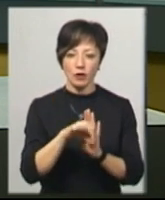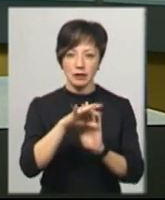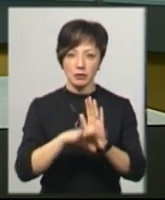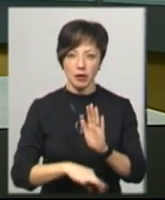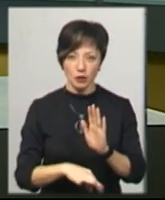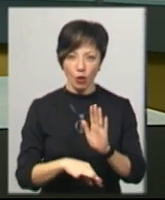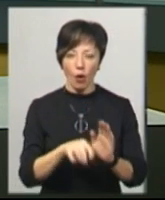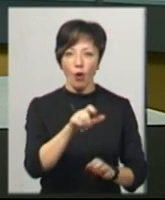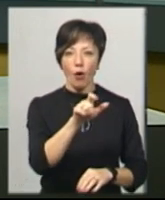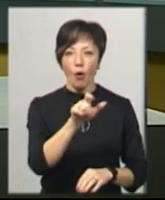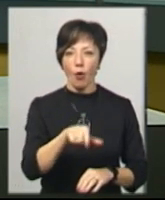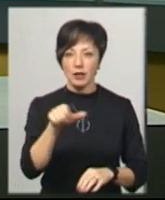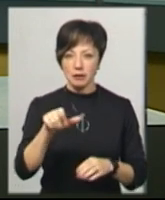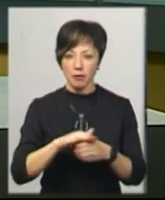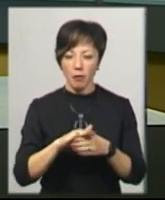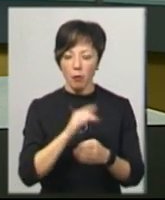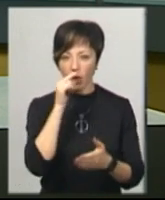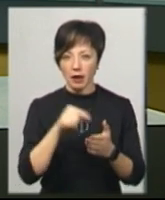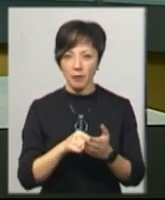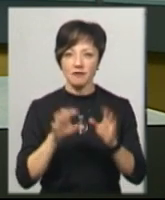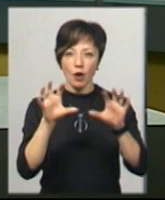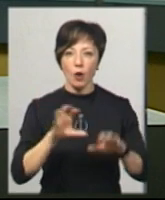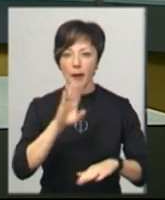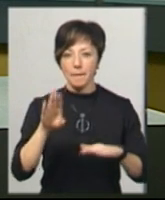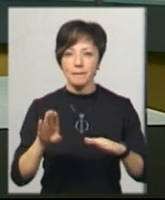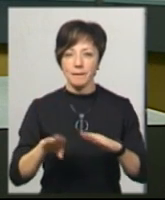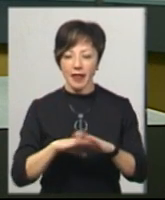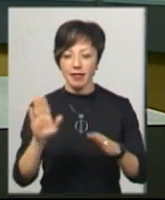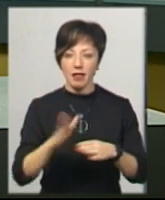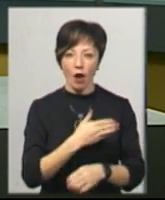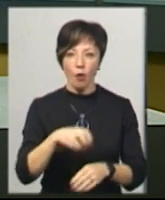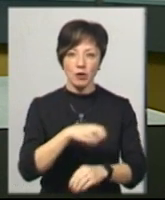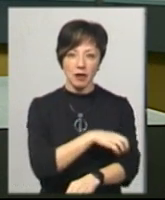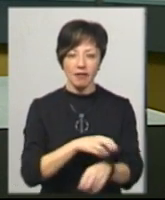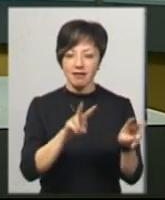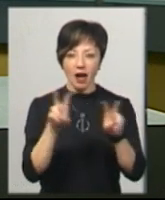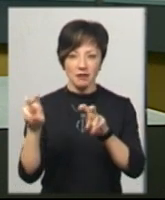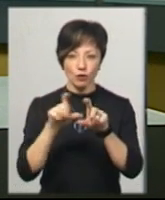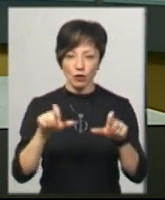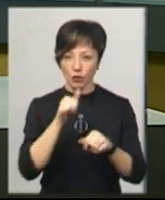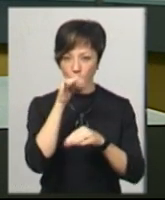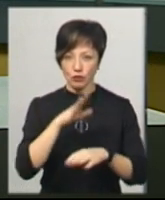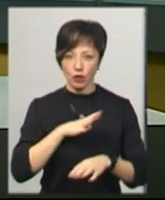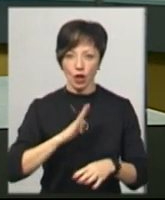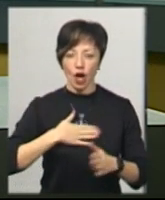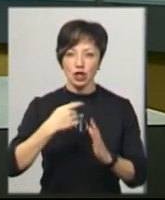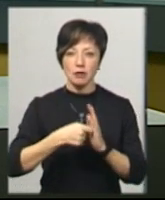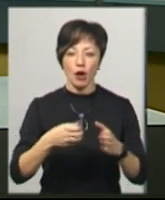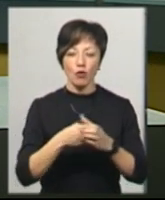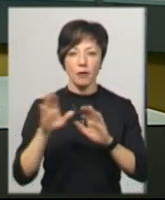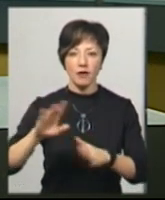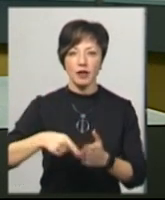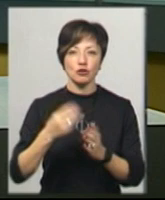потрапили під закон про декомунізацію. Такі прізвища не можуть бути у назві юридичних установ. Знімальна група Суспільного побувала у